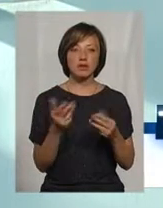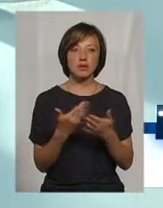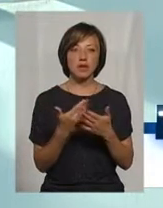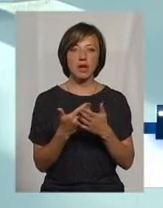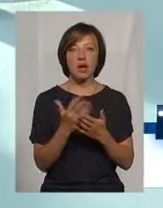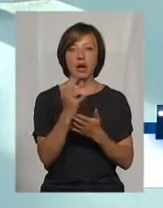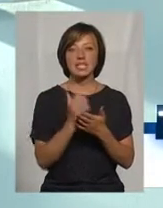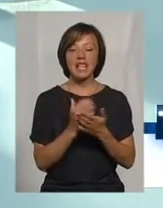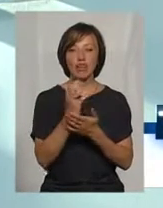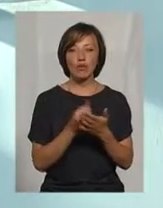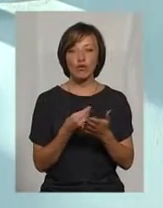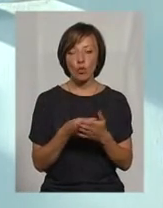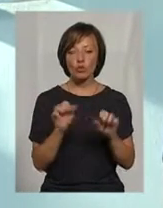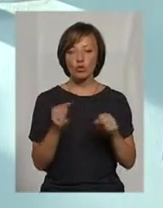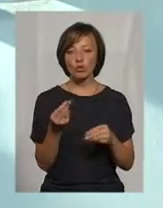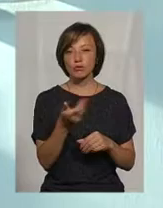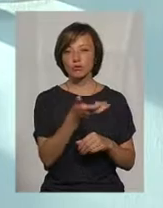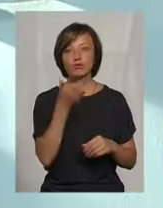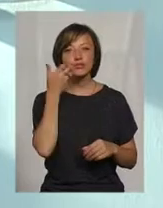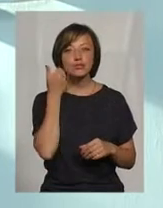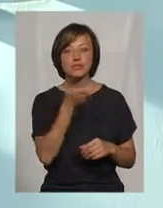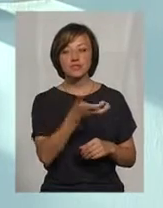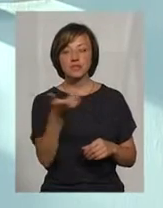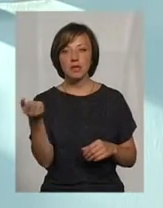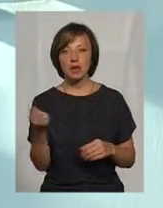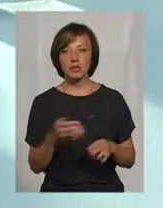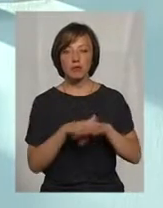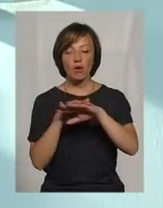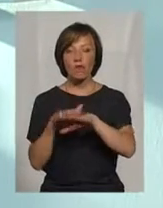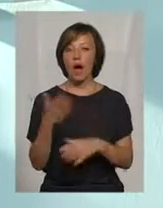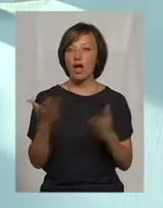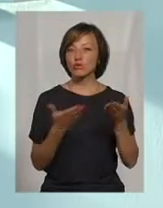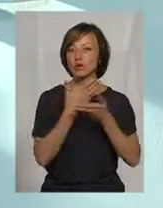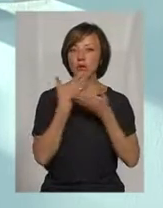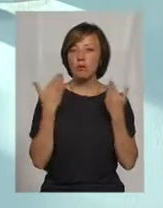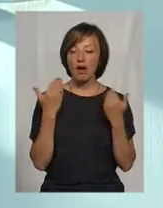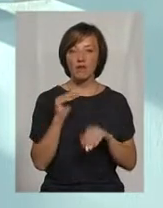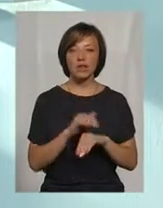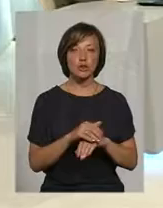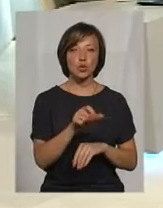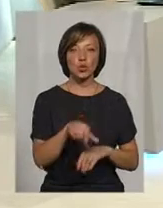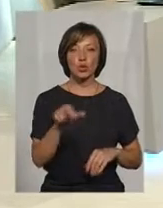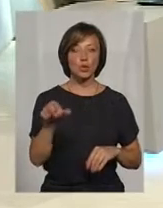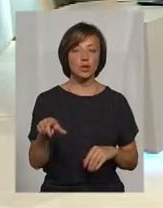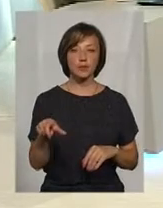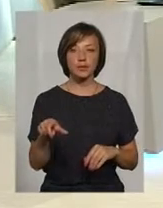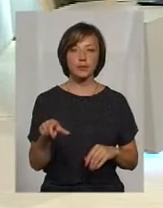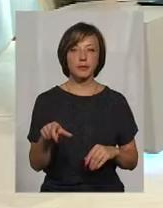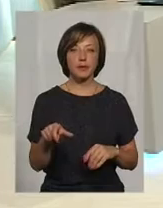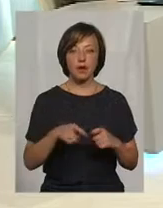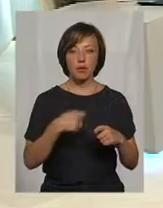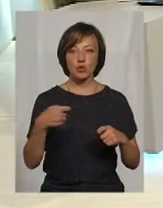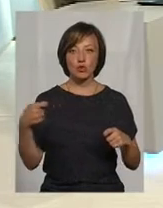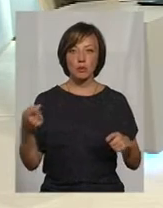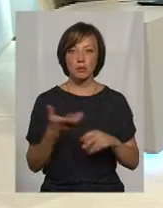резервний фонд, вони можуть цього фонду трошки взяти, трошки, да. А якщо немає, то, фактично, люди просрочують